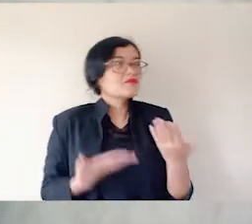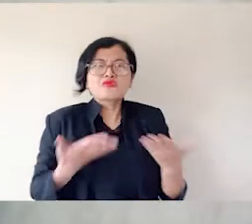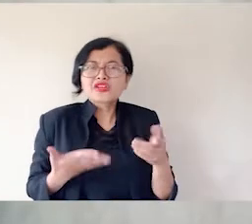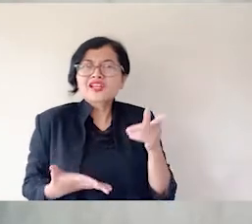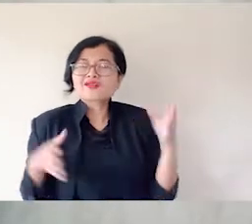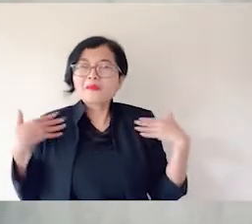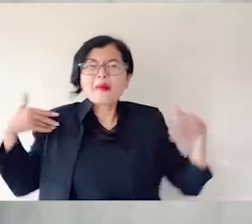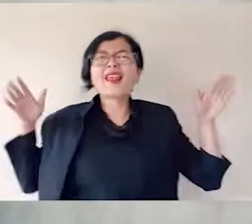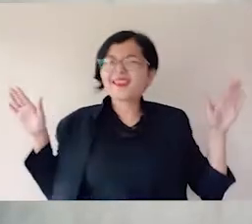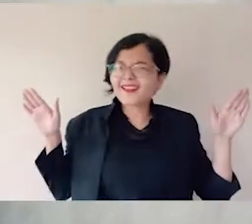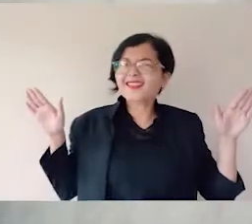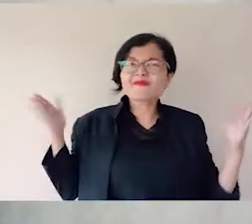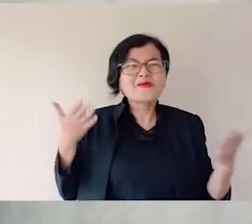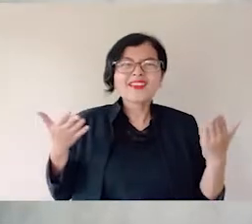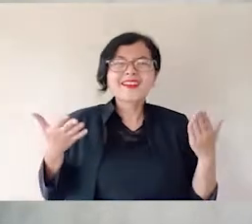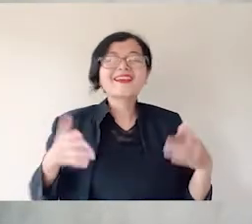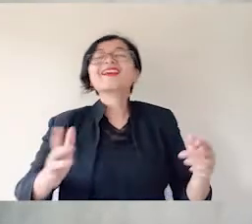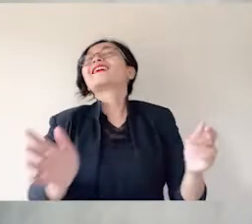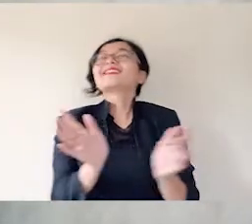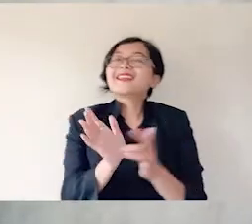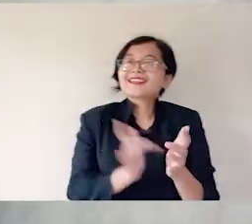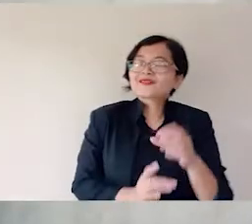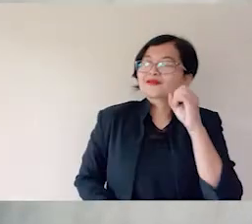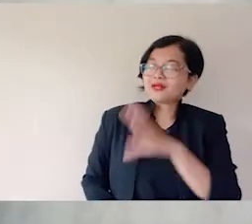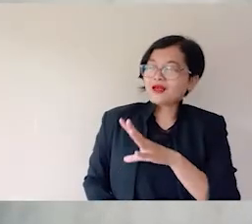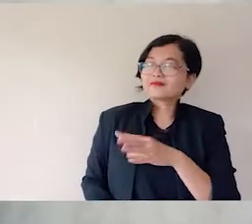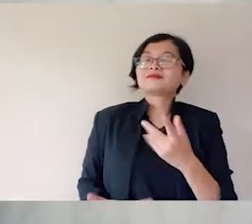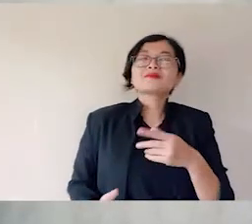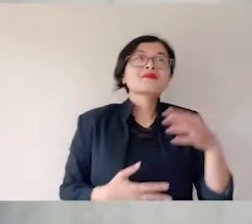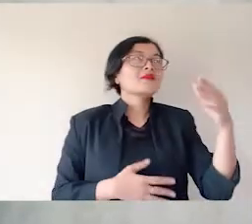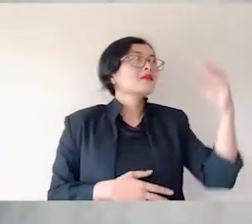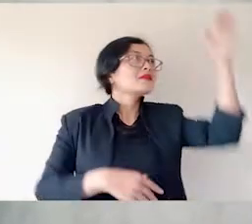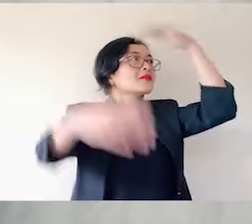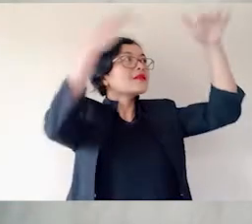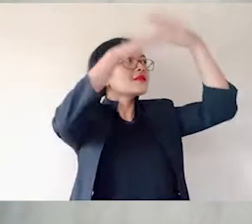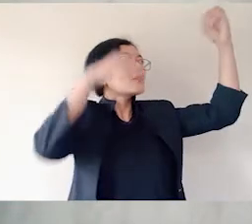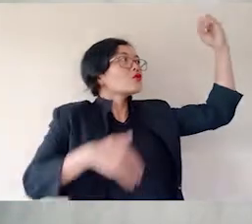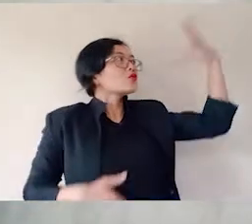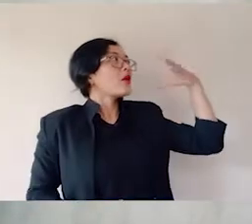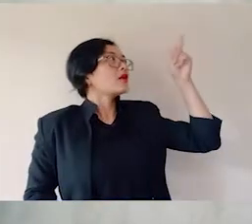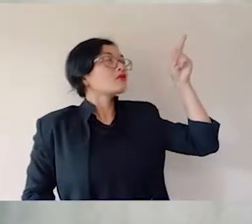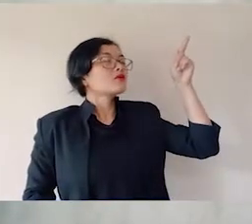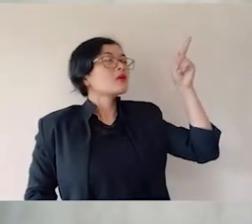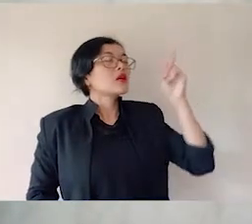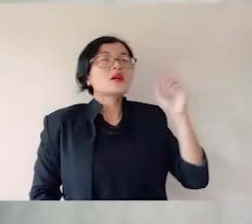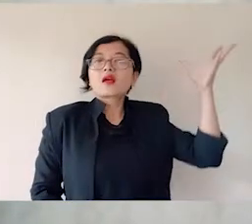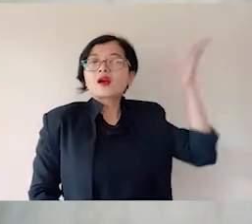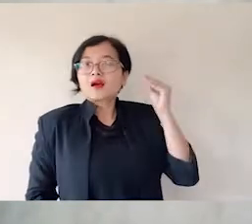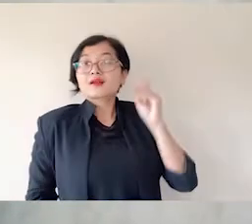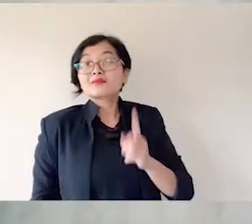dengan dia. Jawab Yesus, suara itu telah terdengar bukan oleh karena aku,